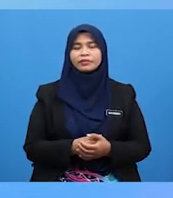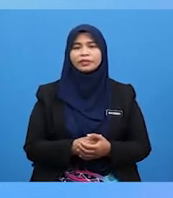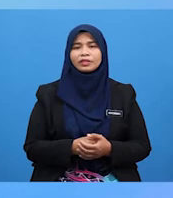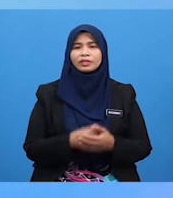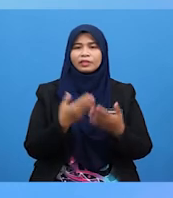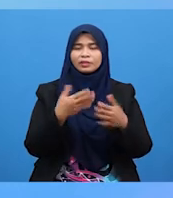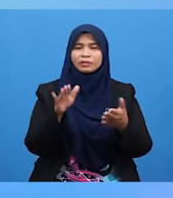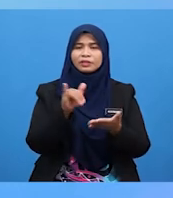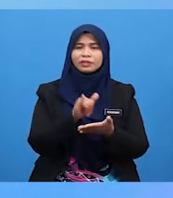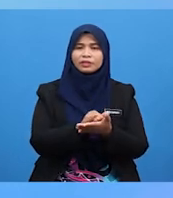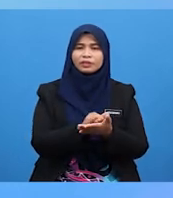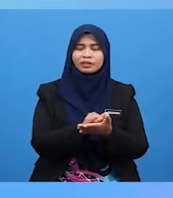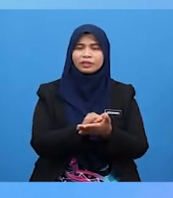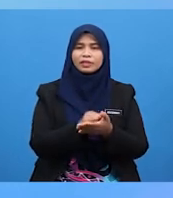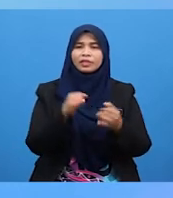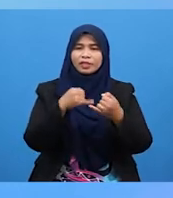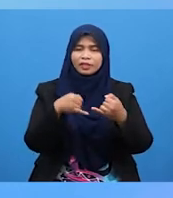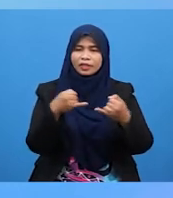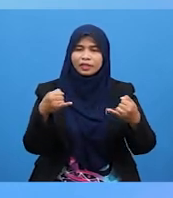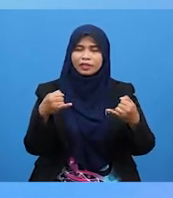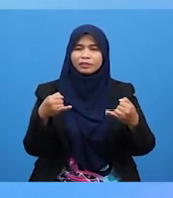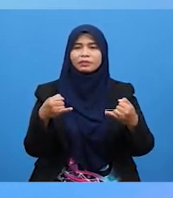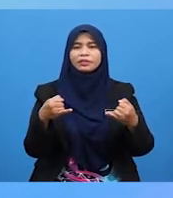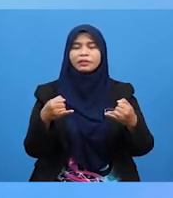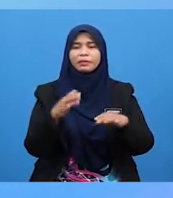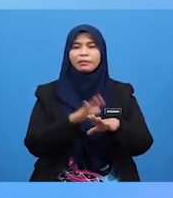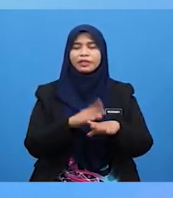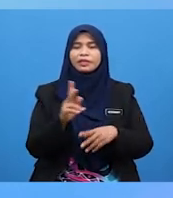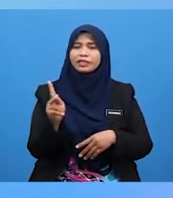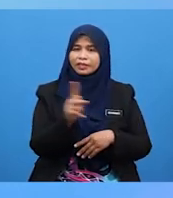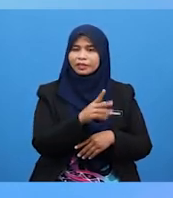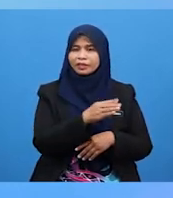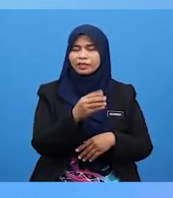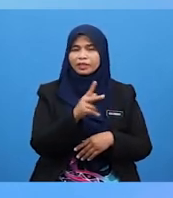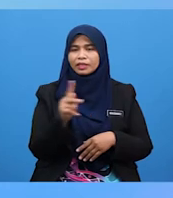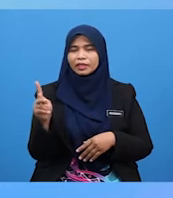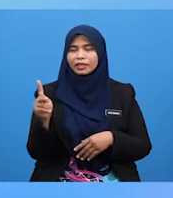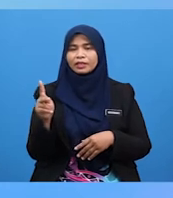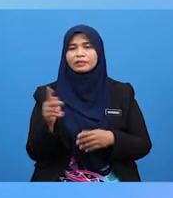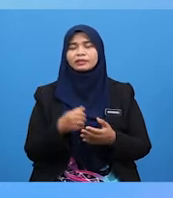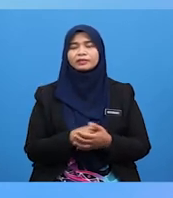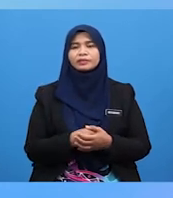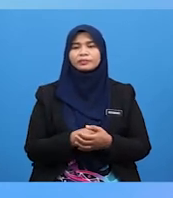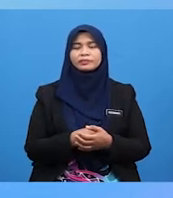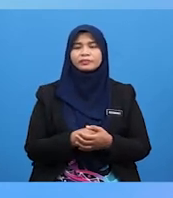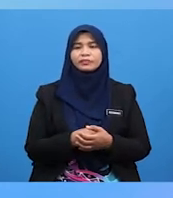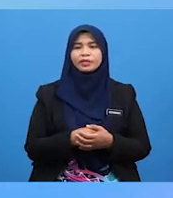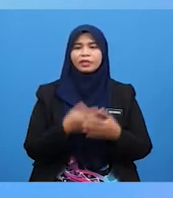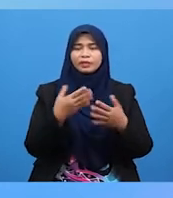Setelah Itu Ikat Benang Pada Kiri Dan Kanan Penyangkut Baju